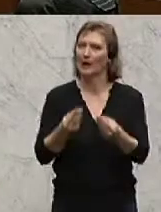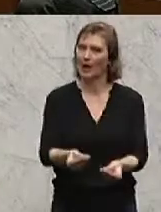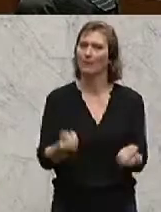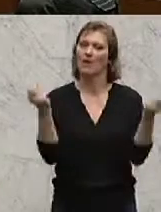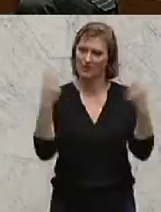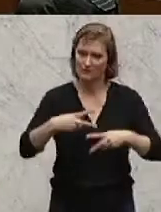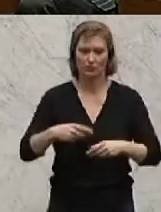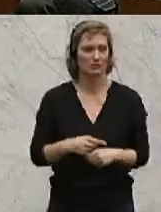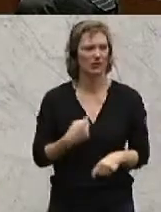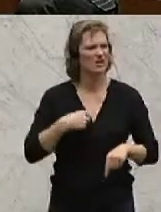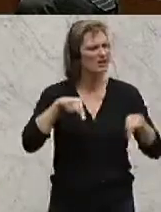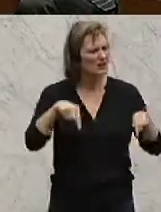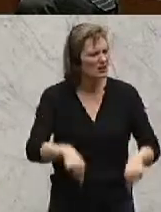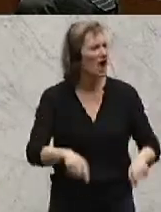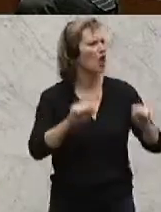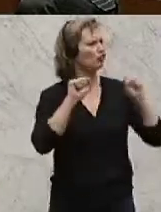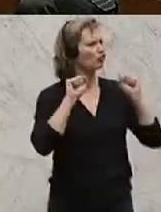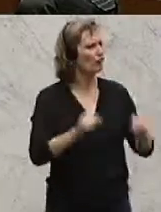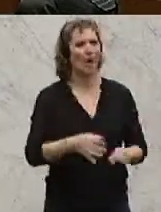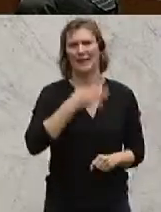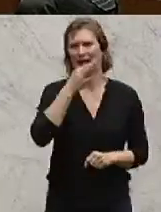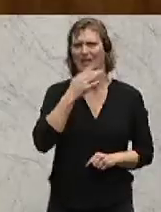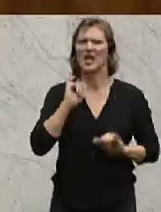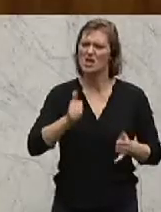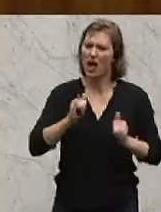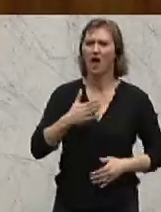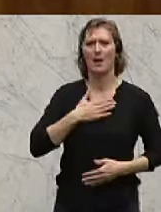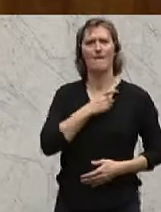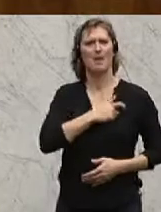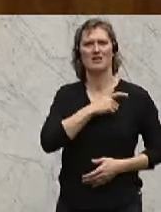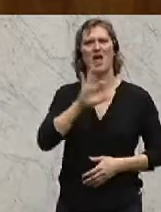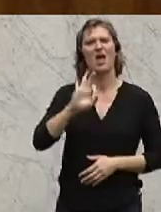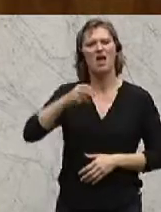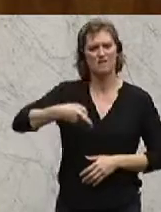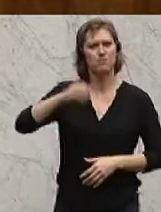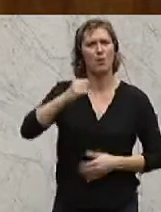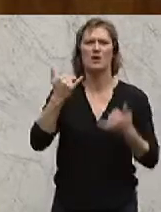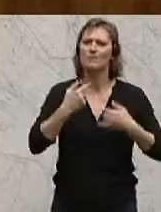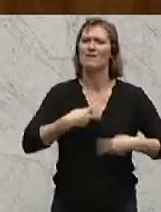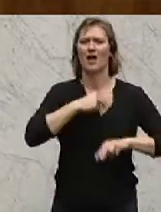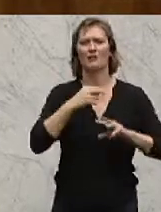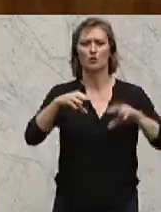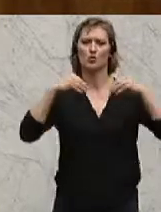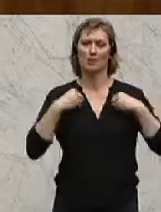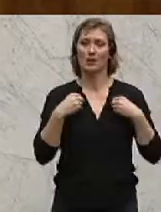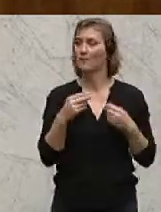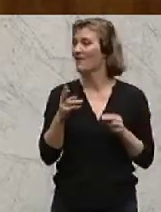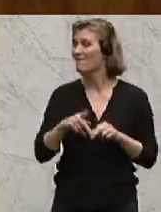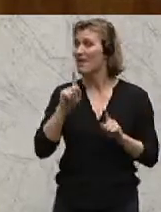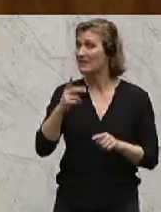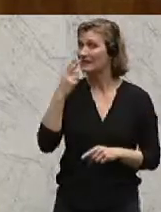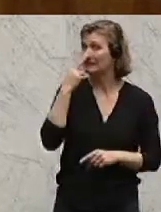ich habe immer hier an dieser Stelle gesagt, ja die Freiheitlichen übernehmen auch Verantwortung, wenn es sich herausstellt, dass sie mit